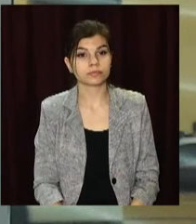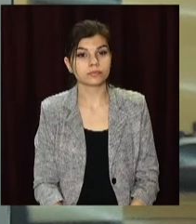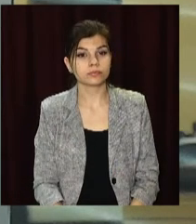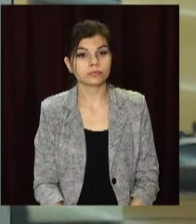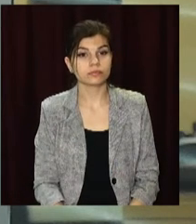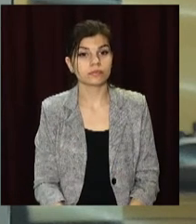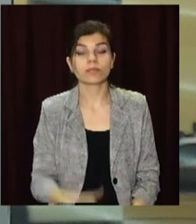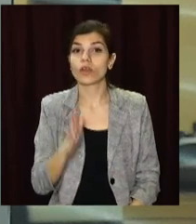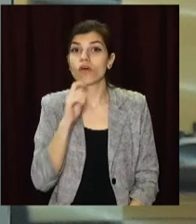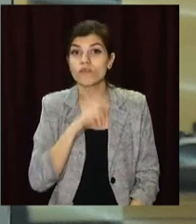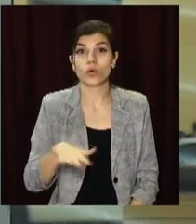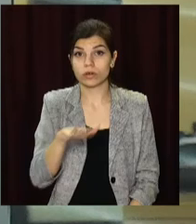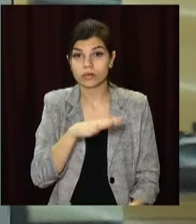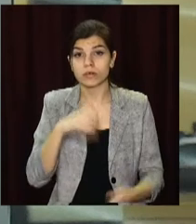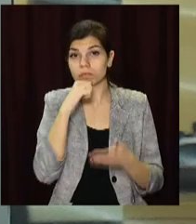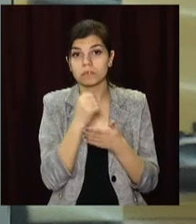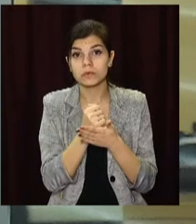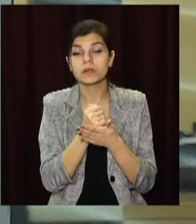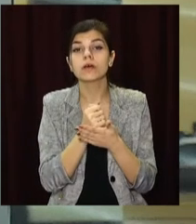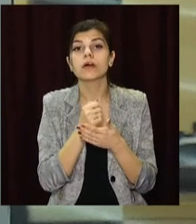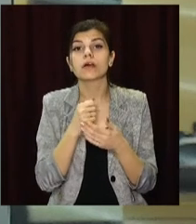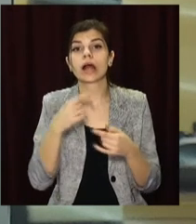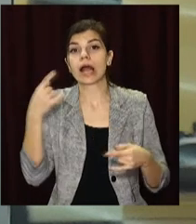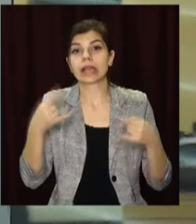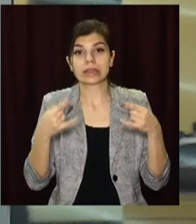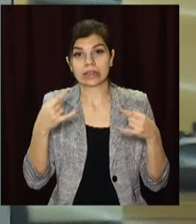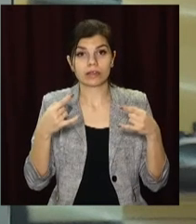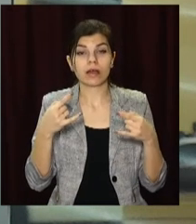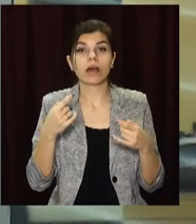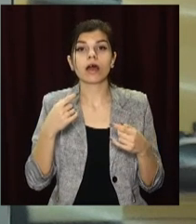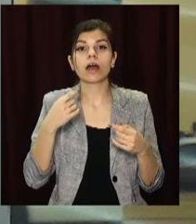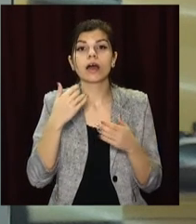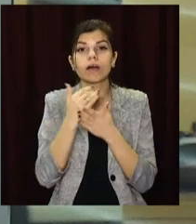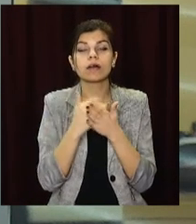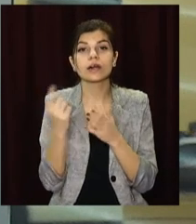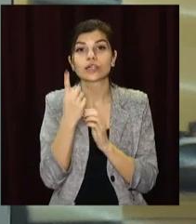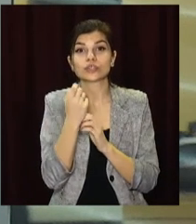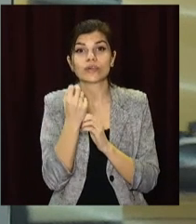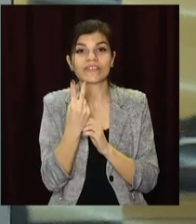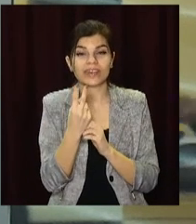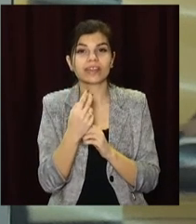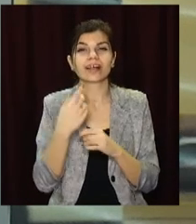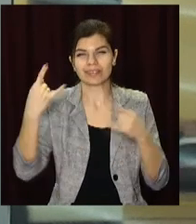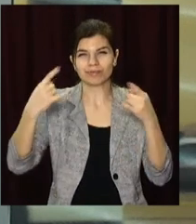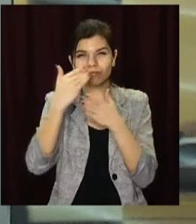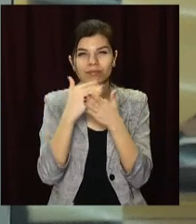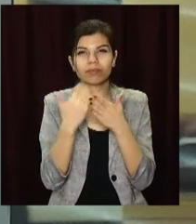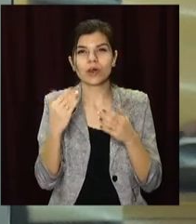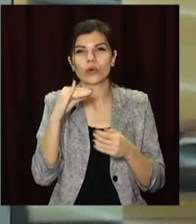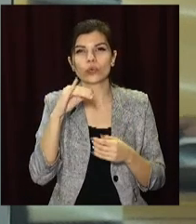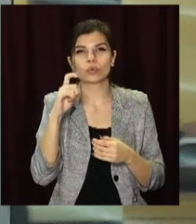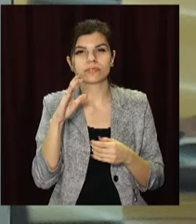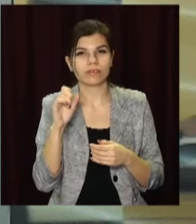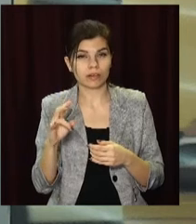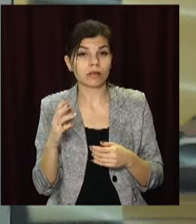ефірили. В Україні запровадили санкції проти телеканалів Віктора Медведчука. 112 – Україна, Ньюз Ван та ЗІК. Таке рішення